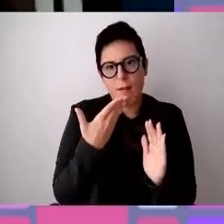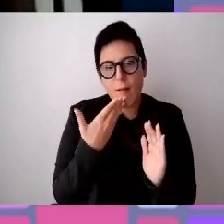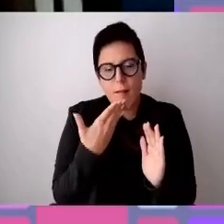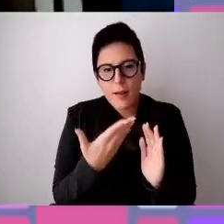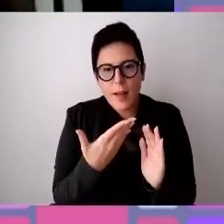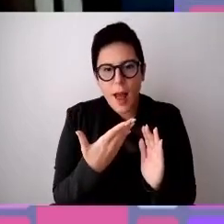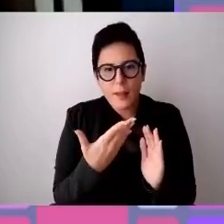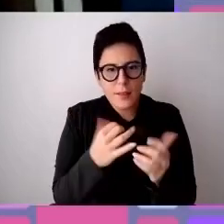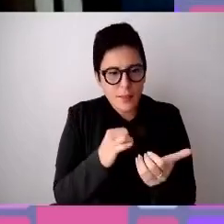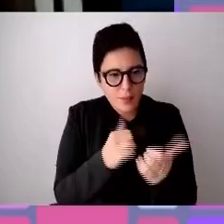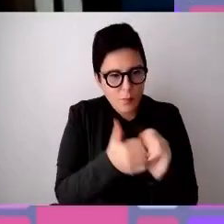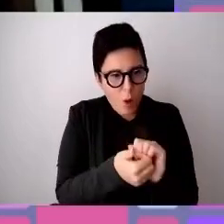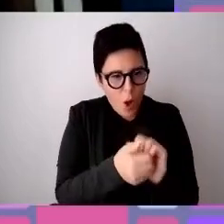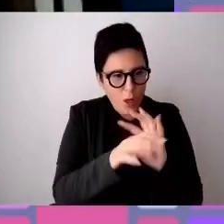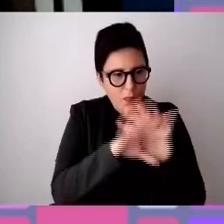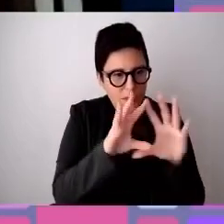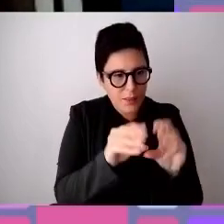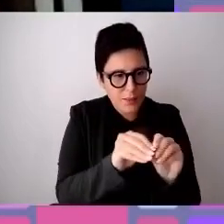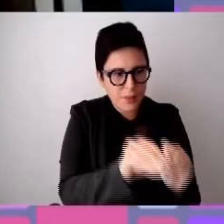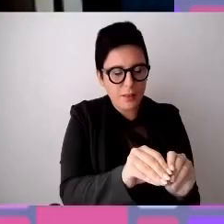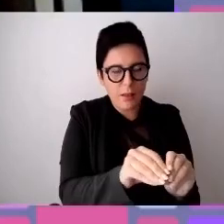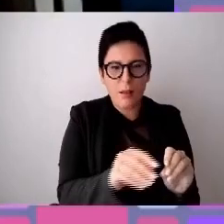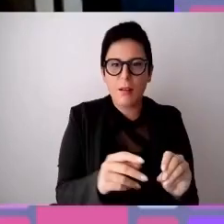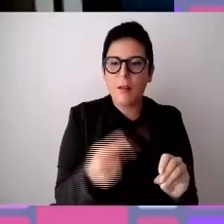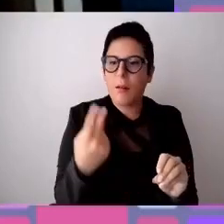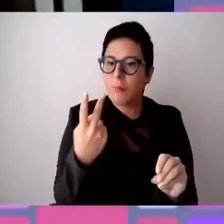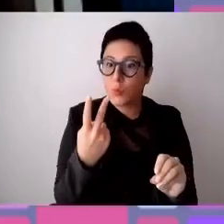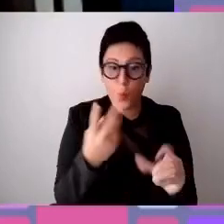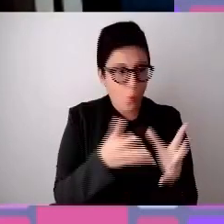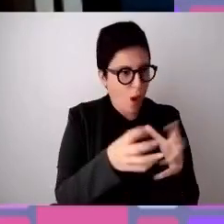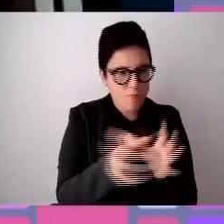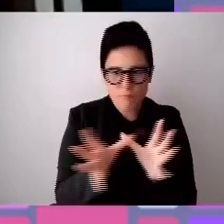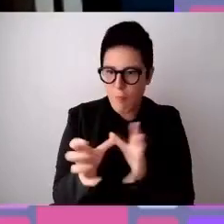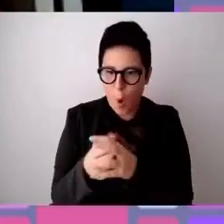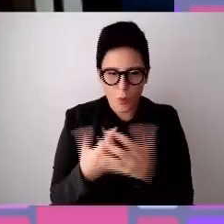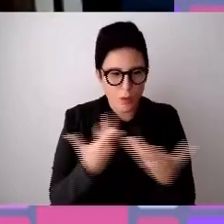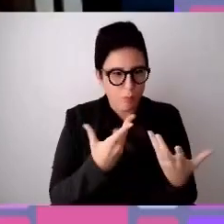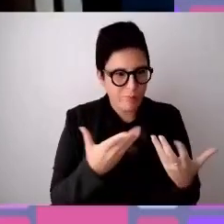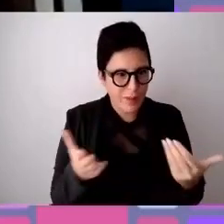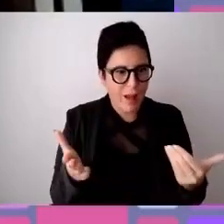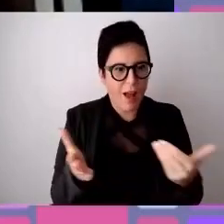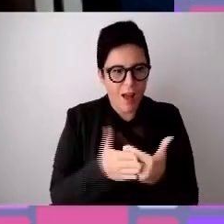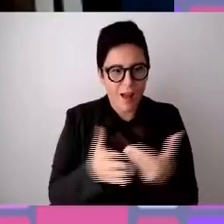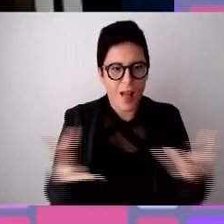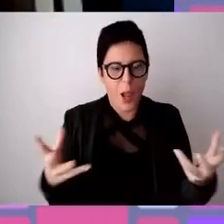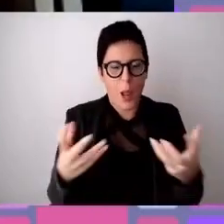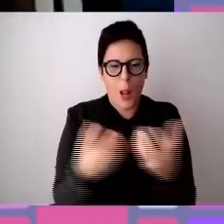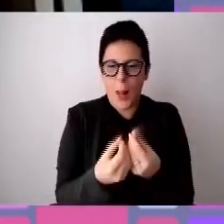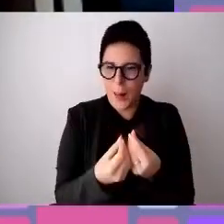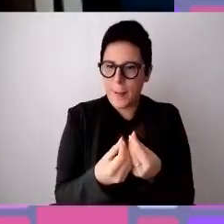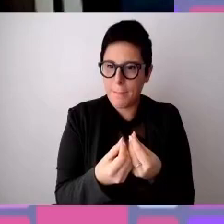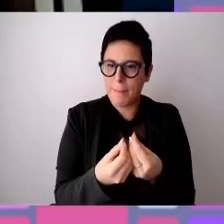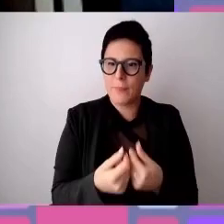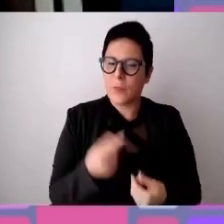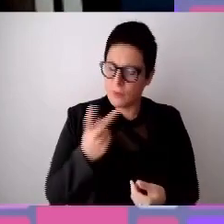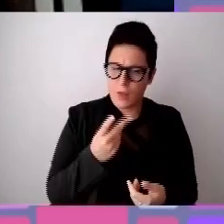dello sport nell'immaginario collettivo, questi due mondi si sono molto avvicinati. Se per le Olimpiade e le Paralimpiade addirittura qualcuno